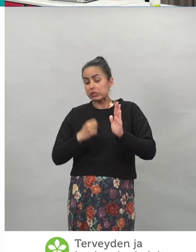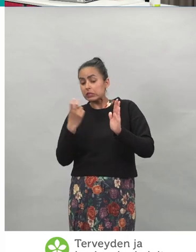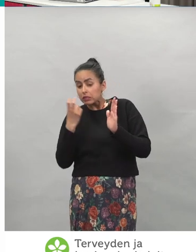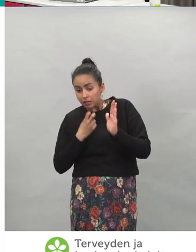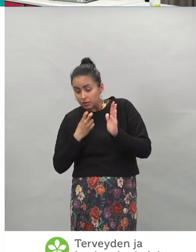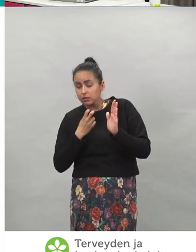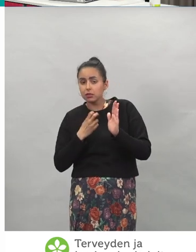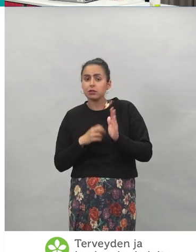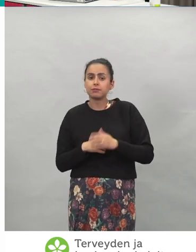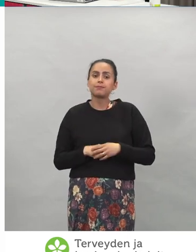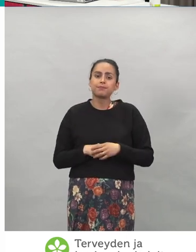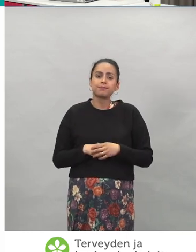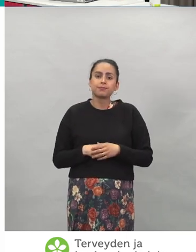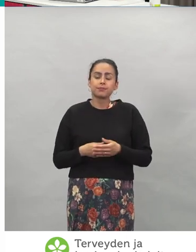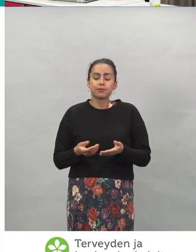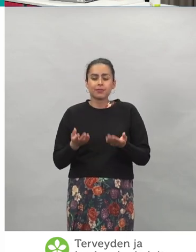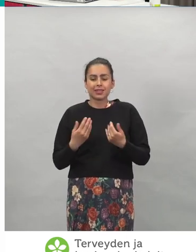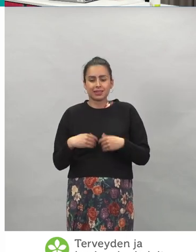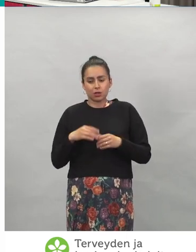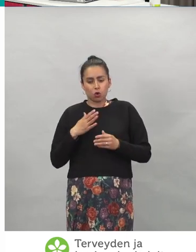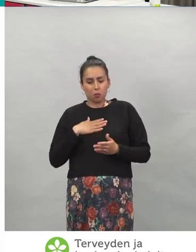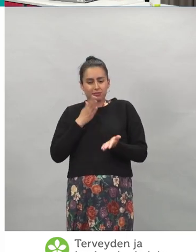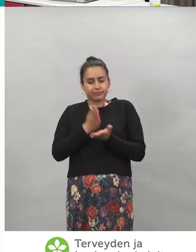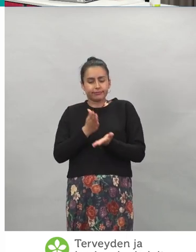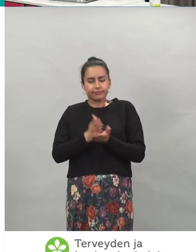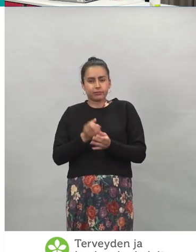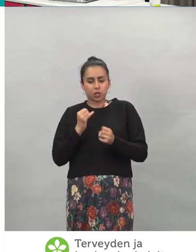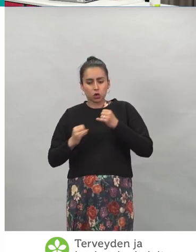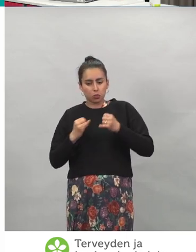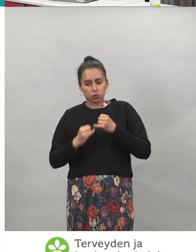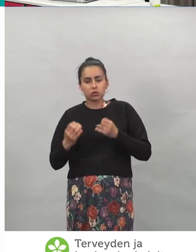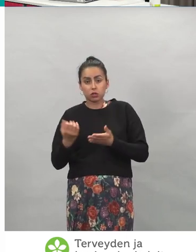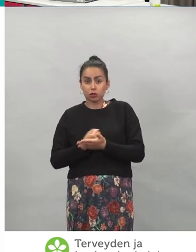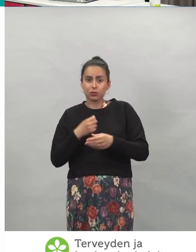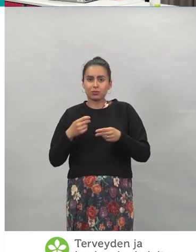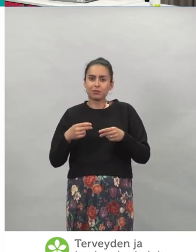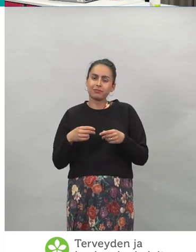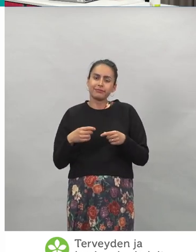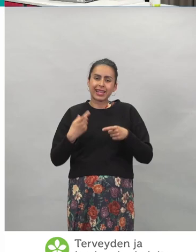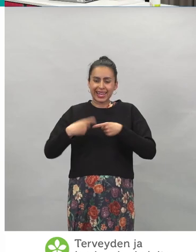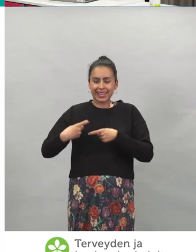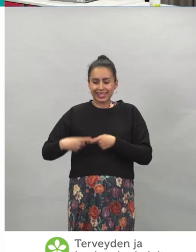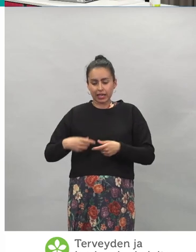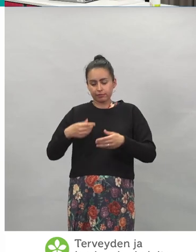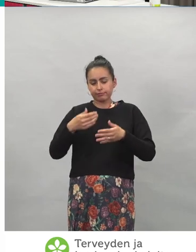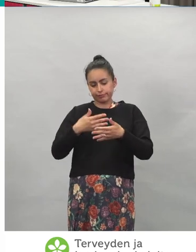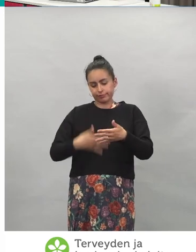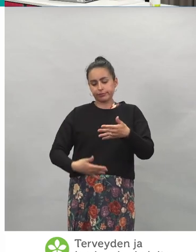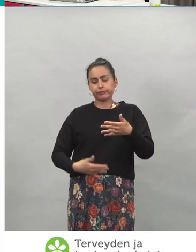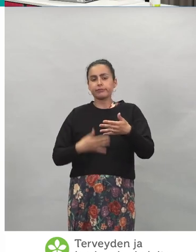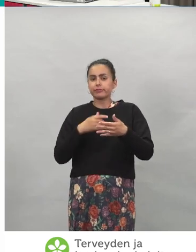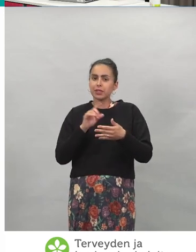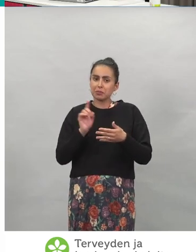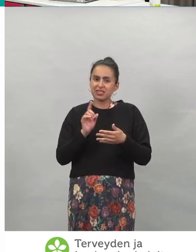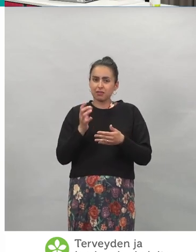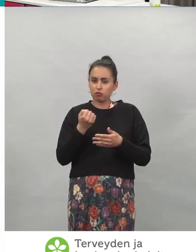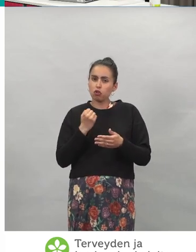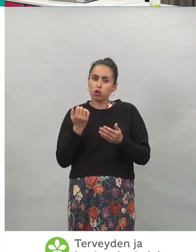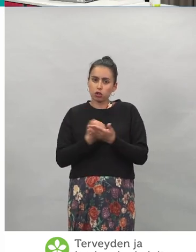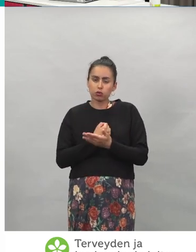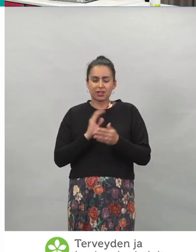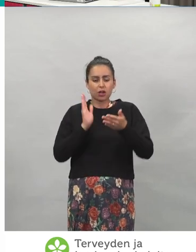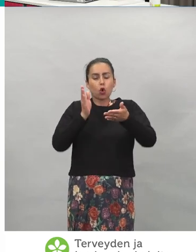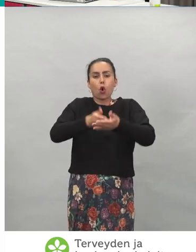Esityksen lopussa löytyy myös linkkejä, että mistä sinä voit tällä hetkellä saada tietoa näiden kohdemaiden